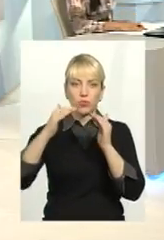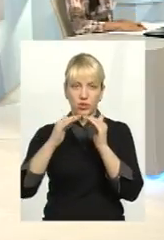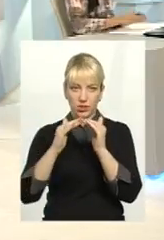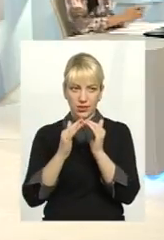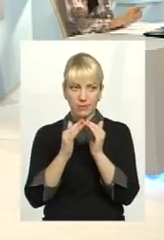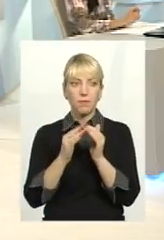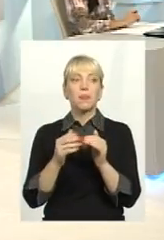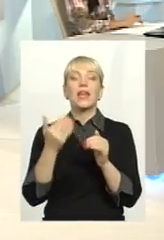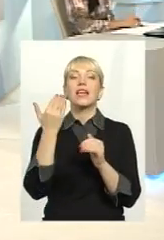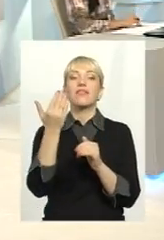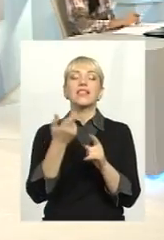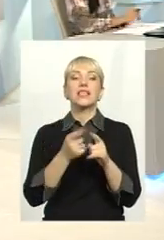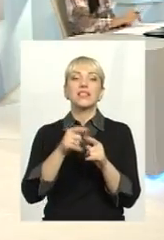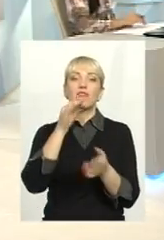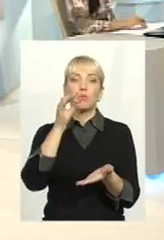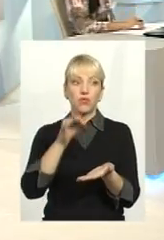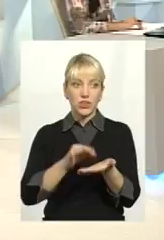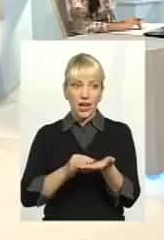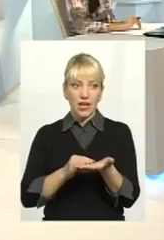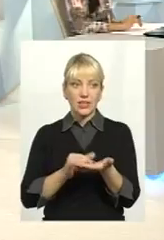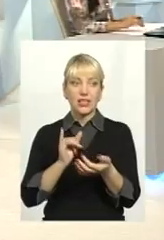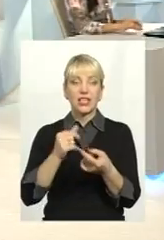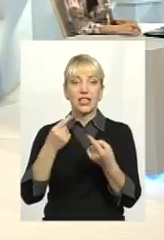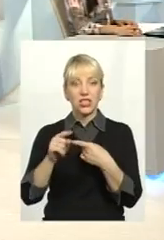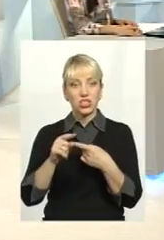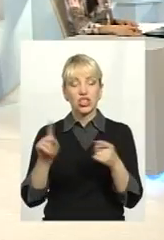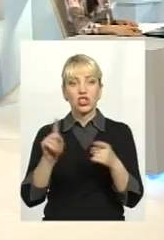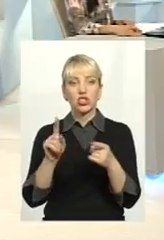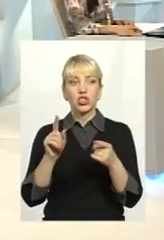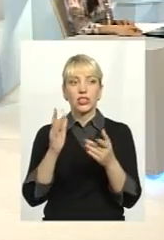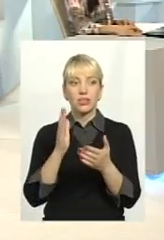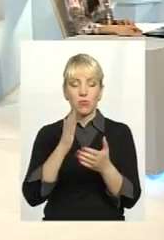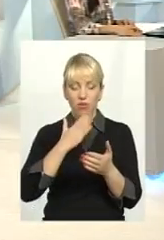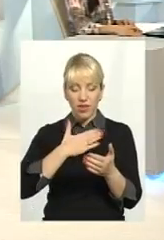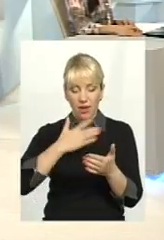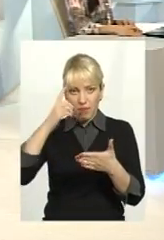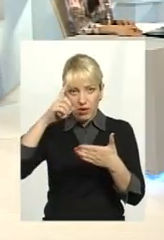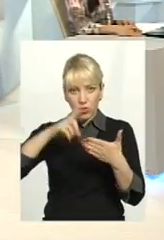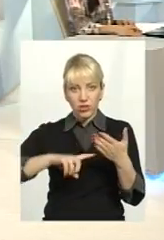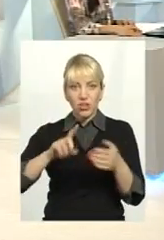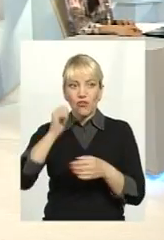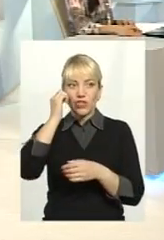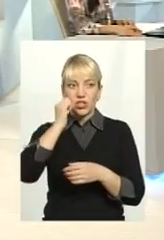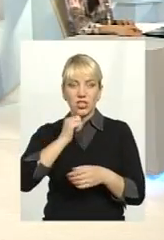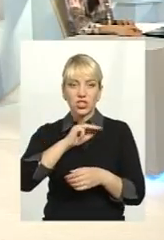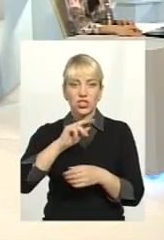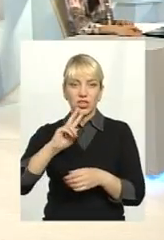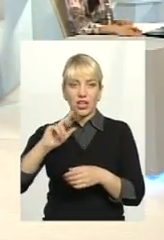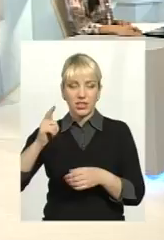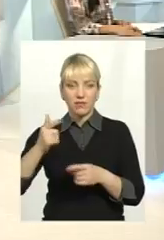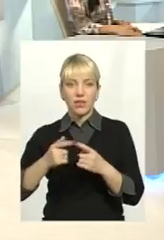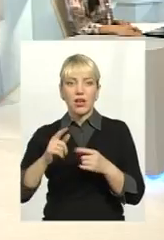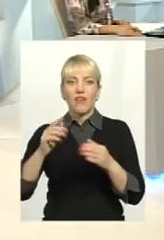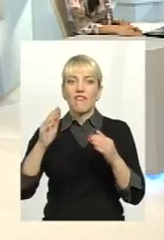власне кажучи, і ви за це відповідаєте, інша річ, що має глибоке переконання, що в старому житловому фонді